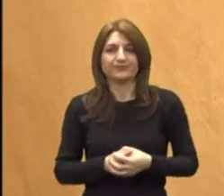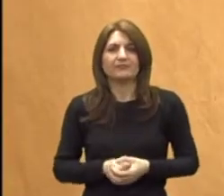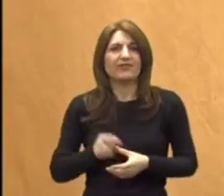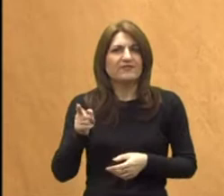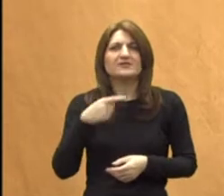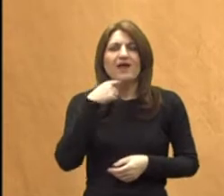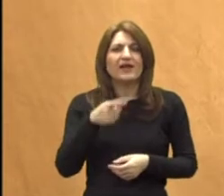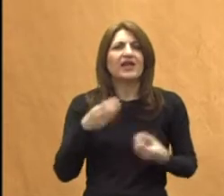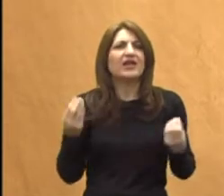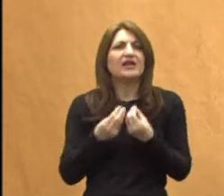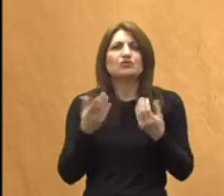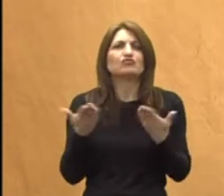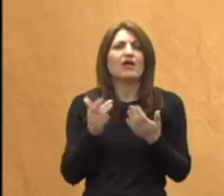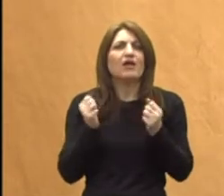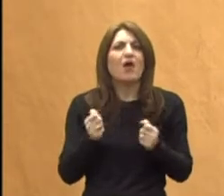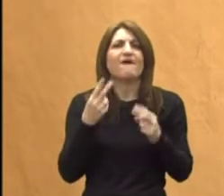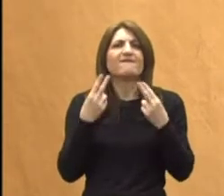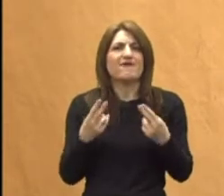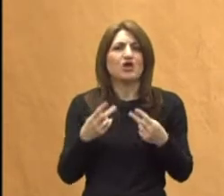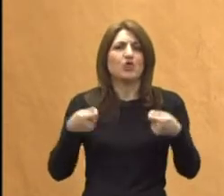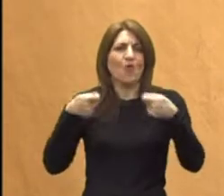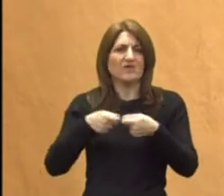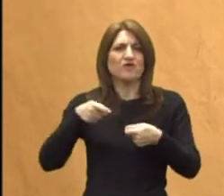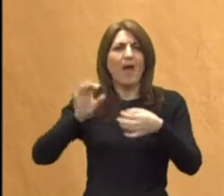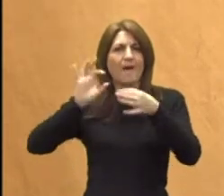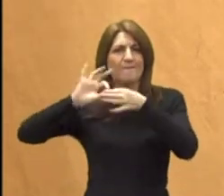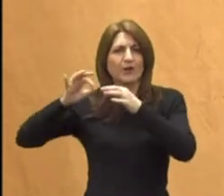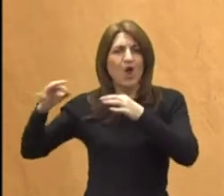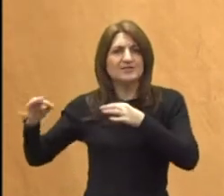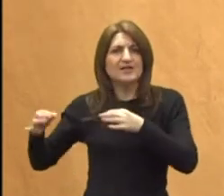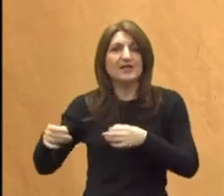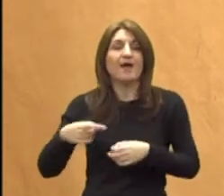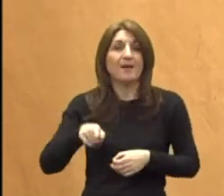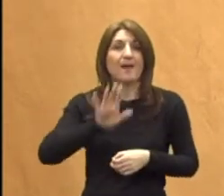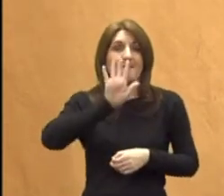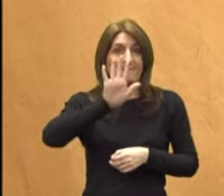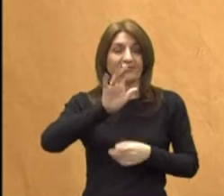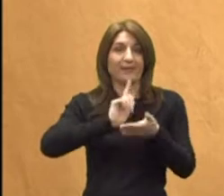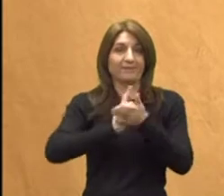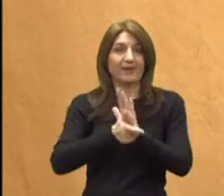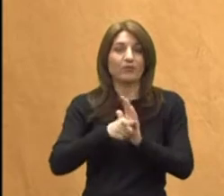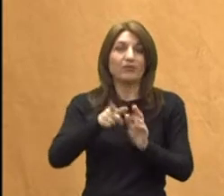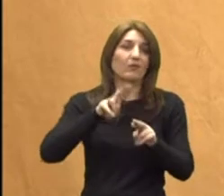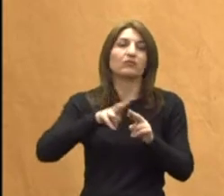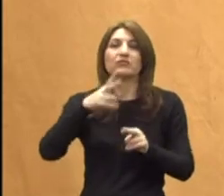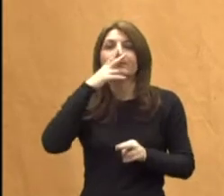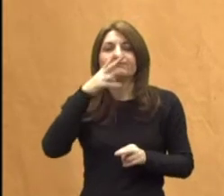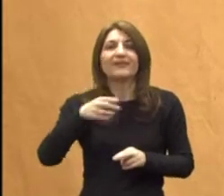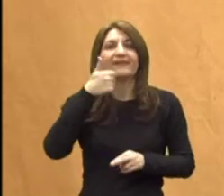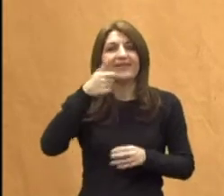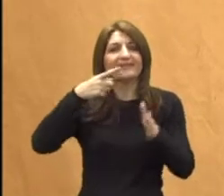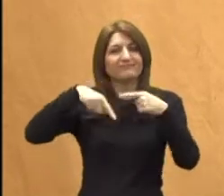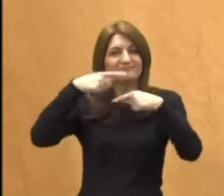jako ključno za cijeli taj proces koji vi radite. Pa ćemo mi pet minuta pogledati jedan prilog